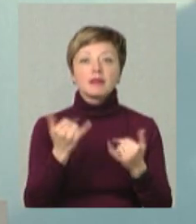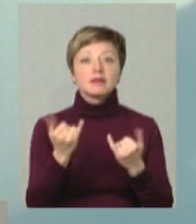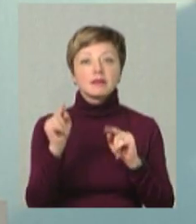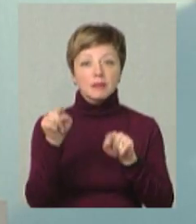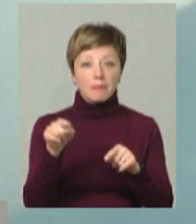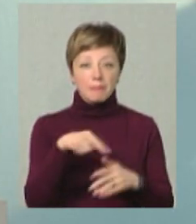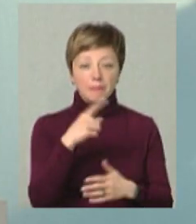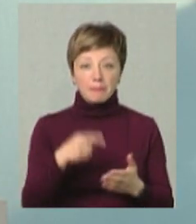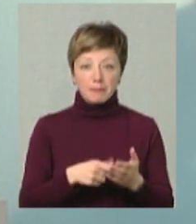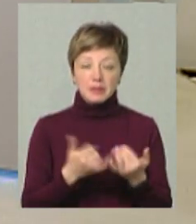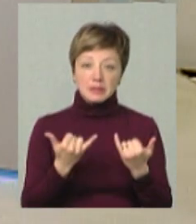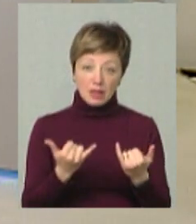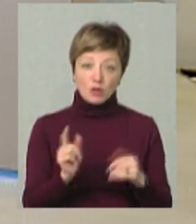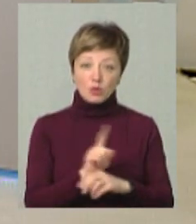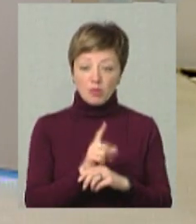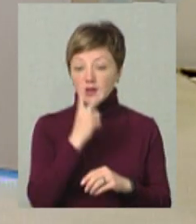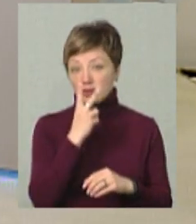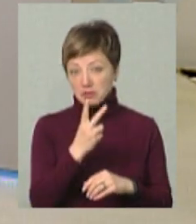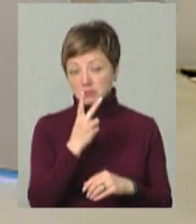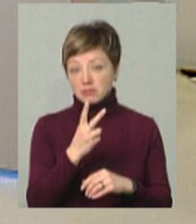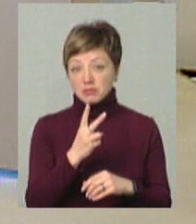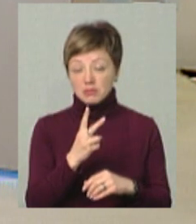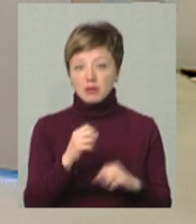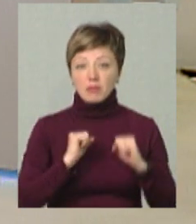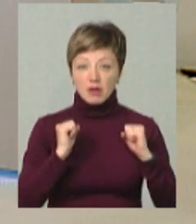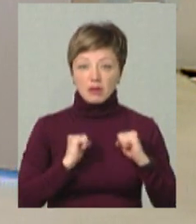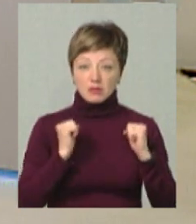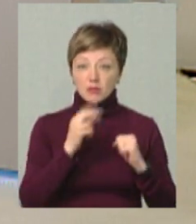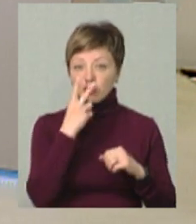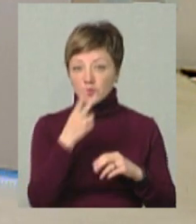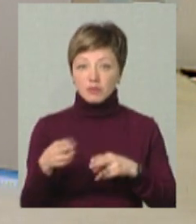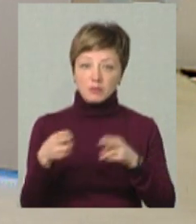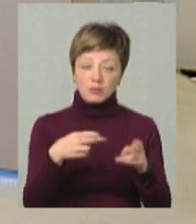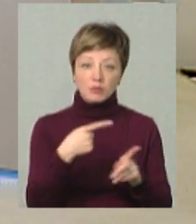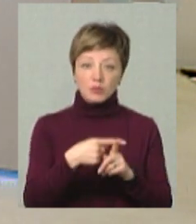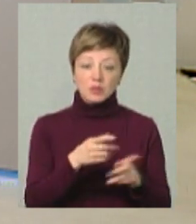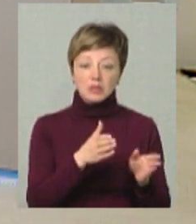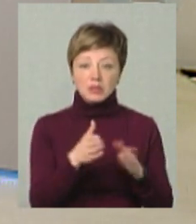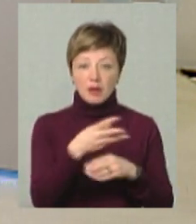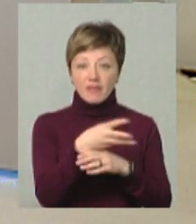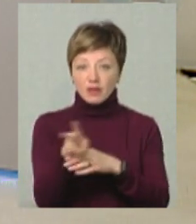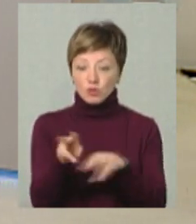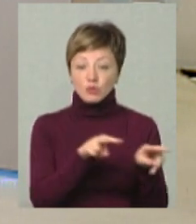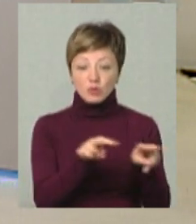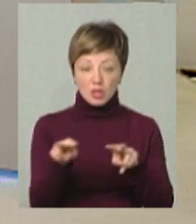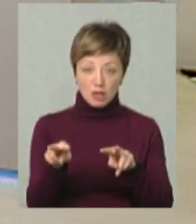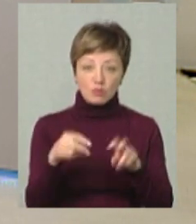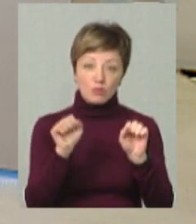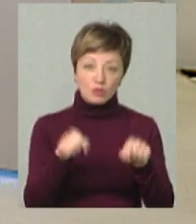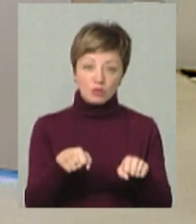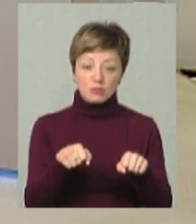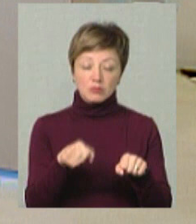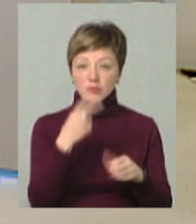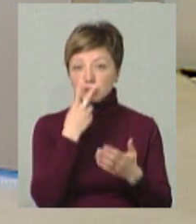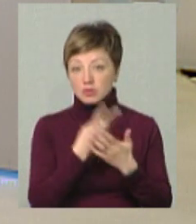зараз? Ну, зараз нормально ми дивимося, спостерігаємося, намагаємося виїхати, подивитися, плюс, якби, система відеоспостереження, по якій ми можемо